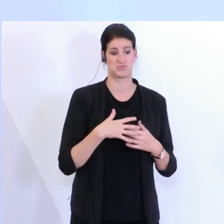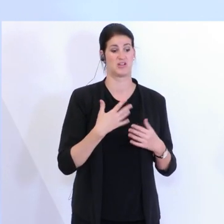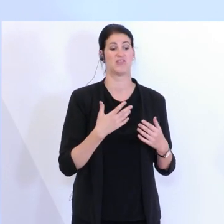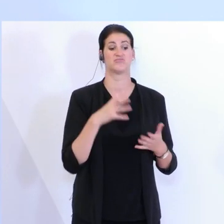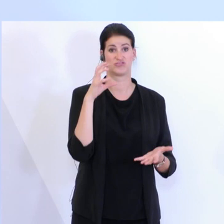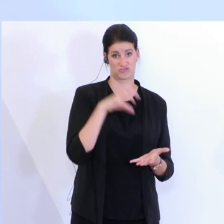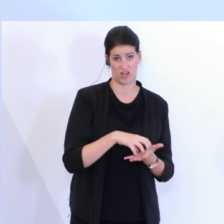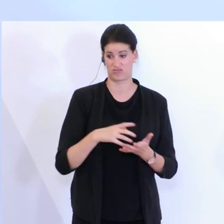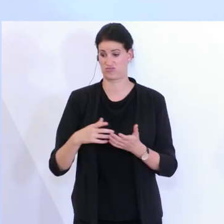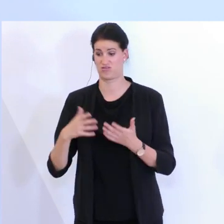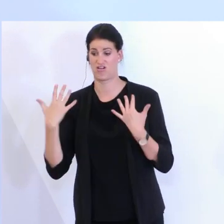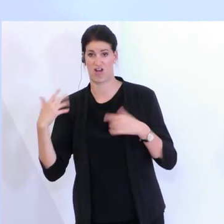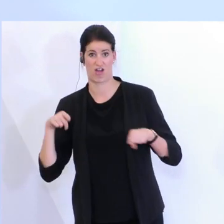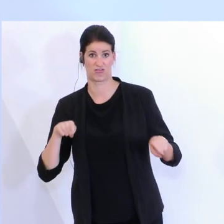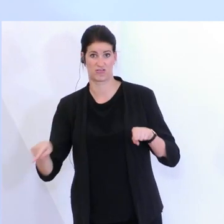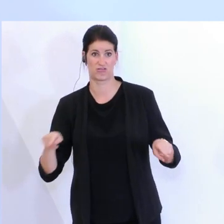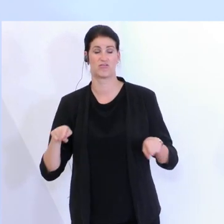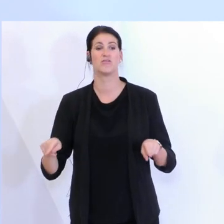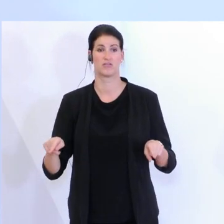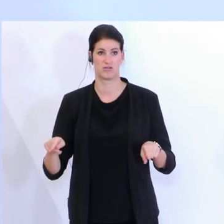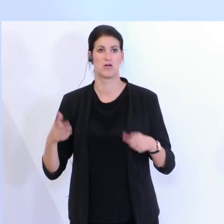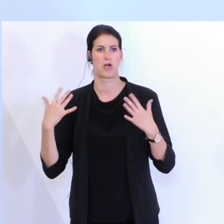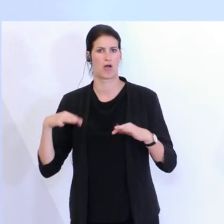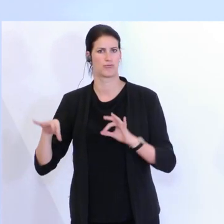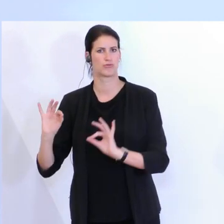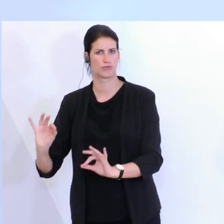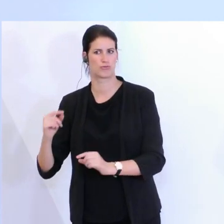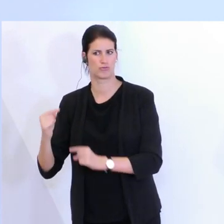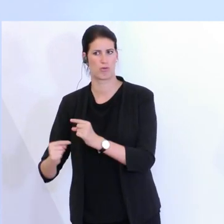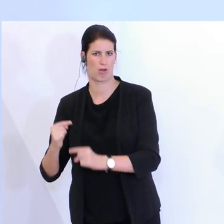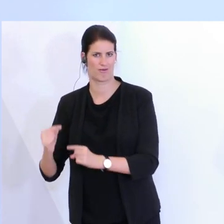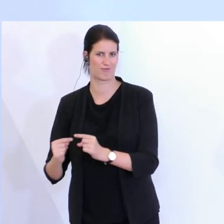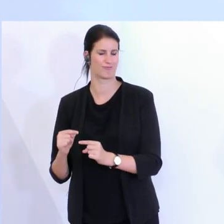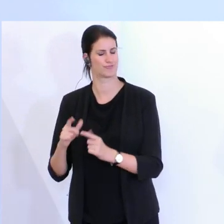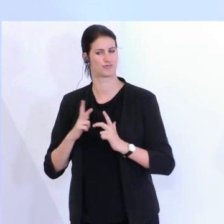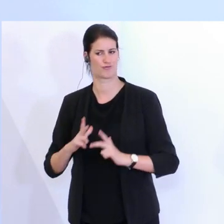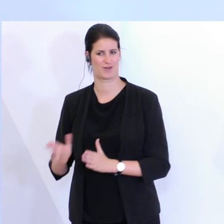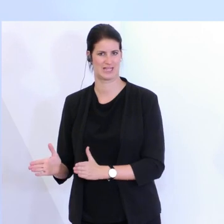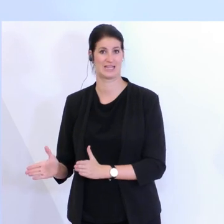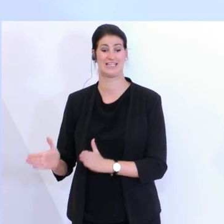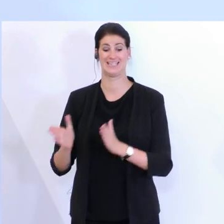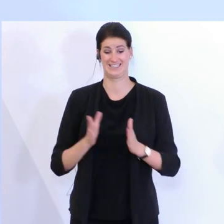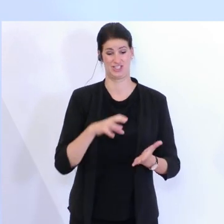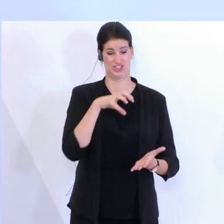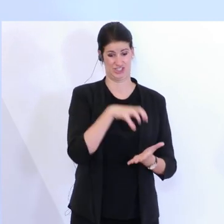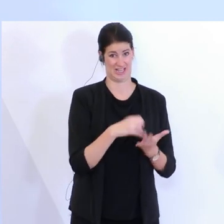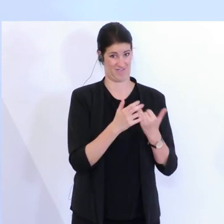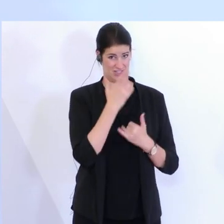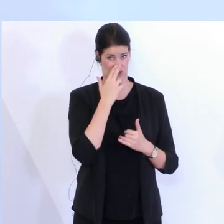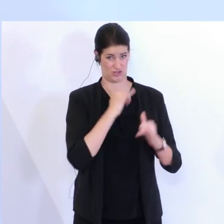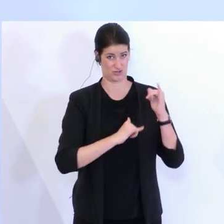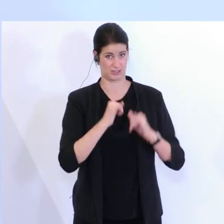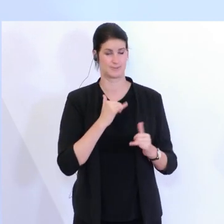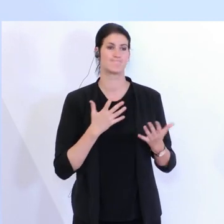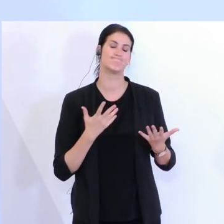Die Landgastronomie funktioniert sehr gut, es läuft sehr gut. Die Geschäftsverläufe sind dort sehr zufrieden. In der Stadt haben wir das Problem, dass hier ebenfalls die